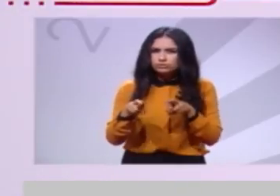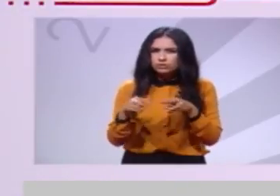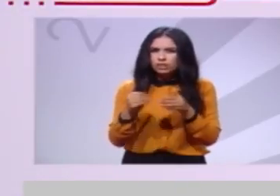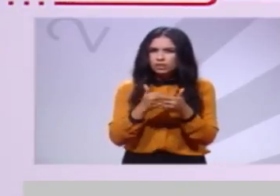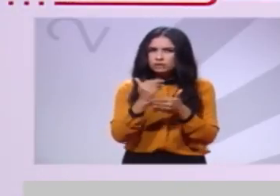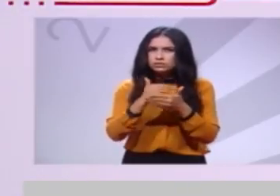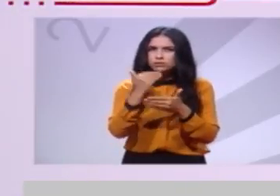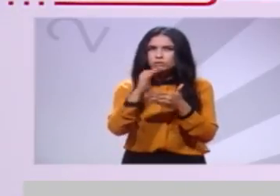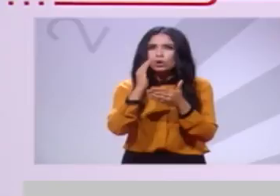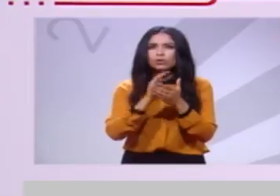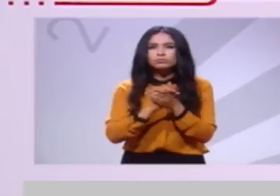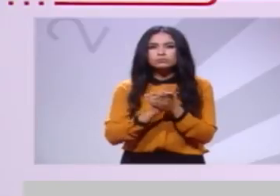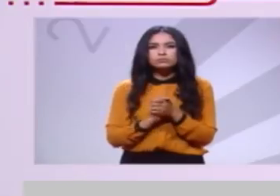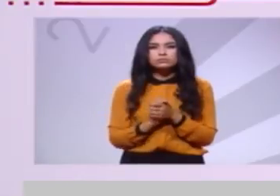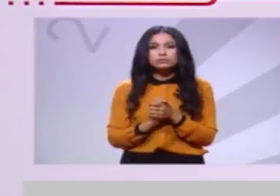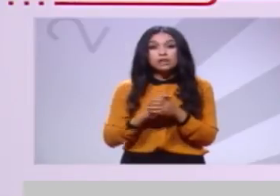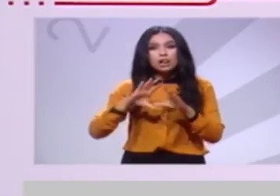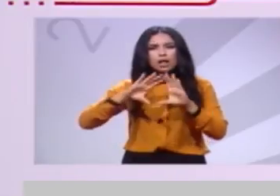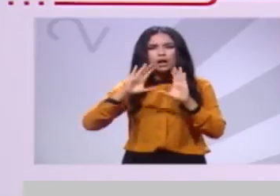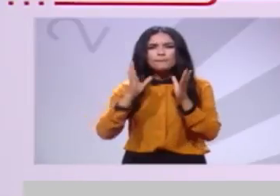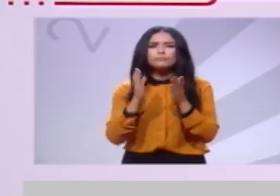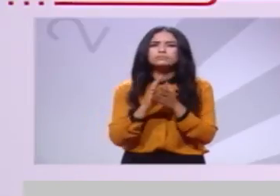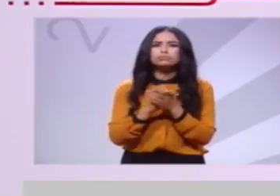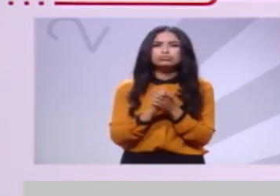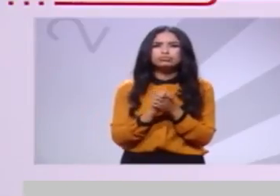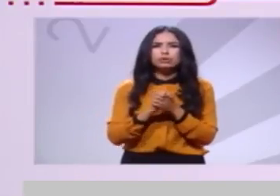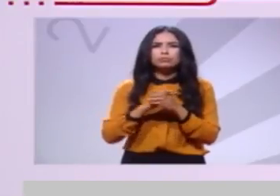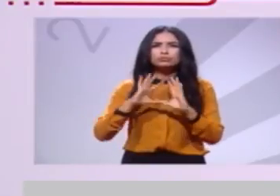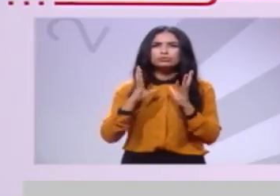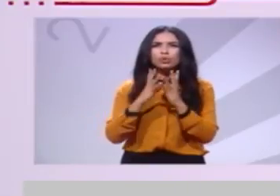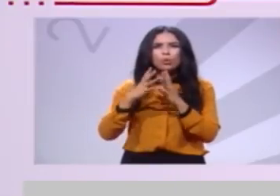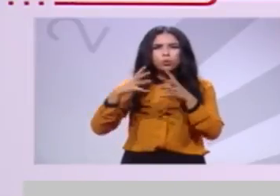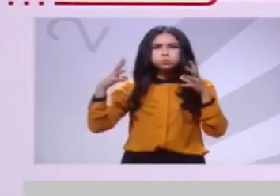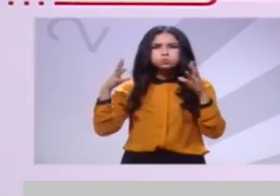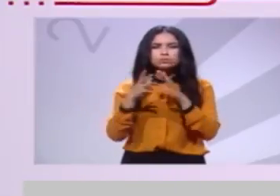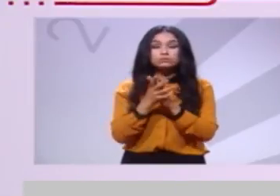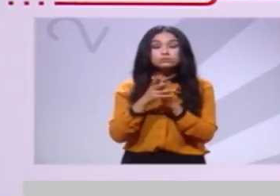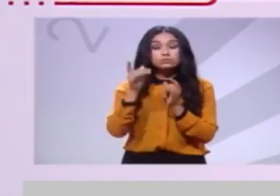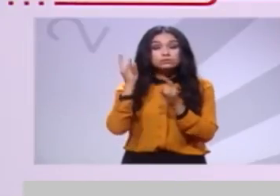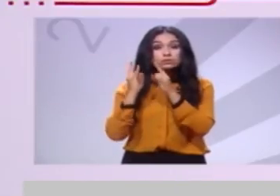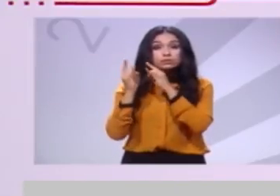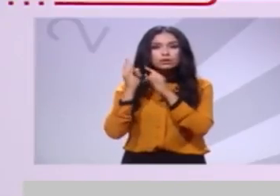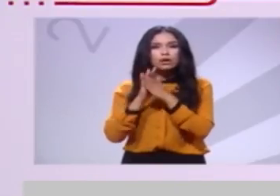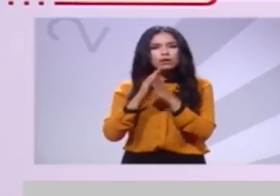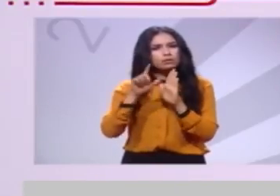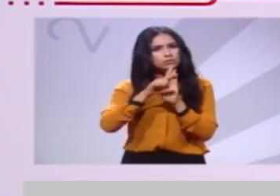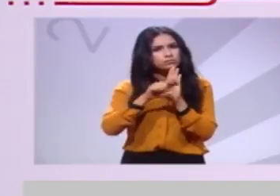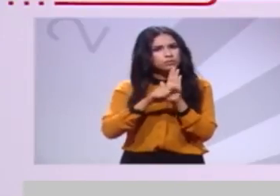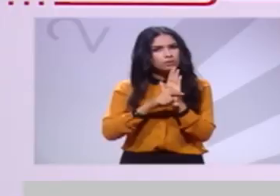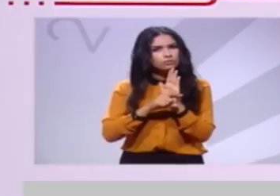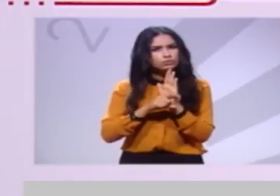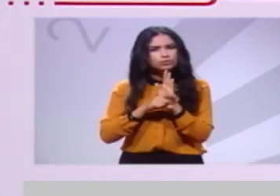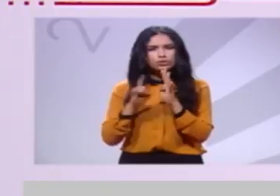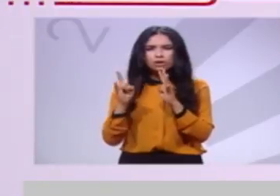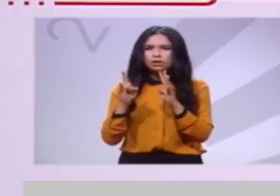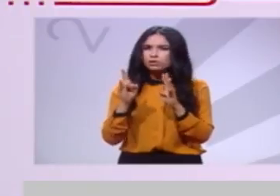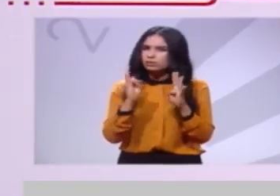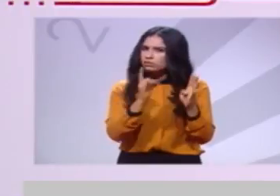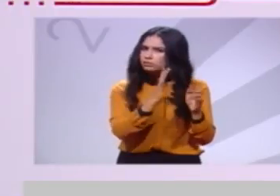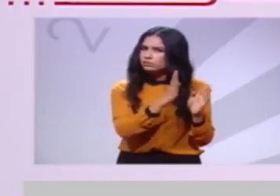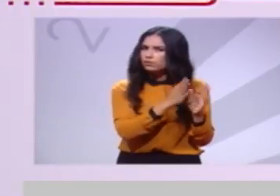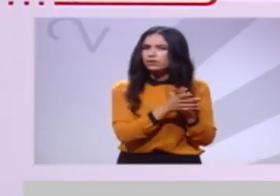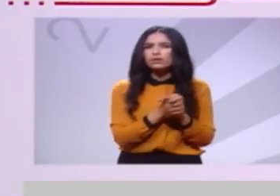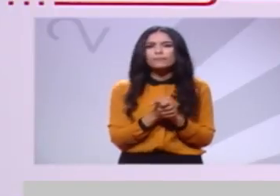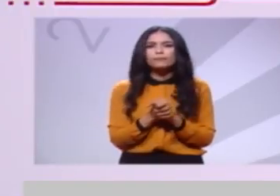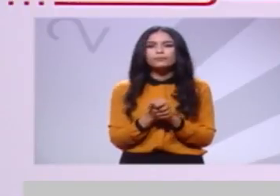المدينة العملاقة التي يذكرها تاريخ برامج القرية الاستشبائية مشروع الأخبيات لا بد من